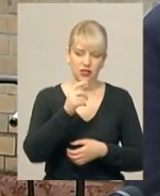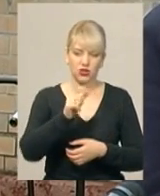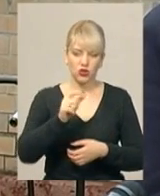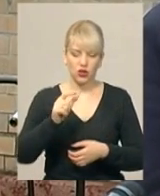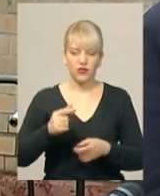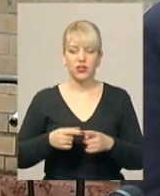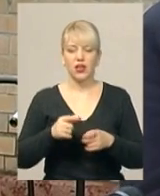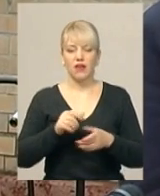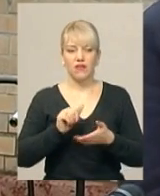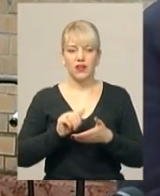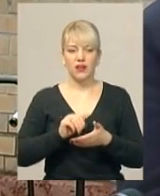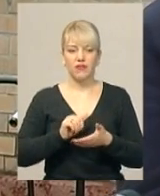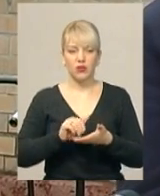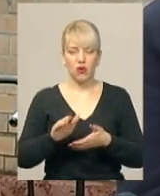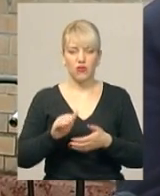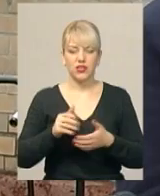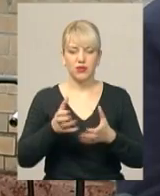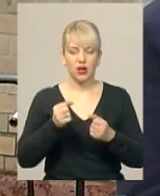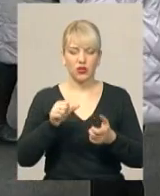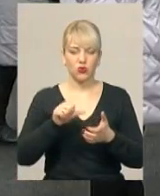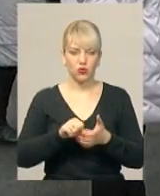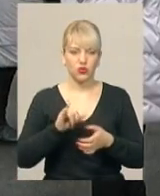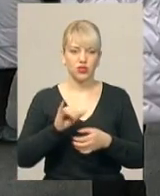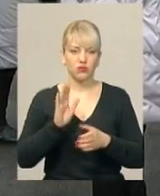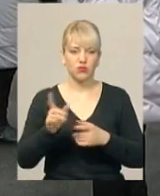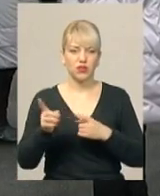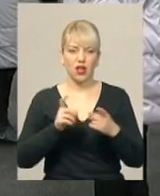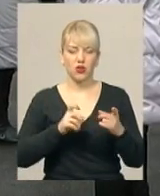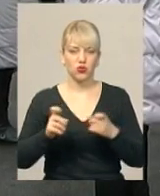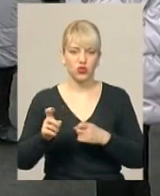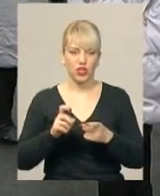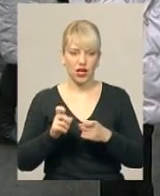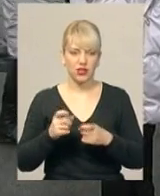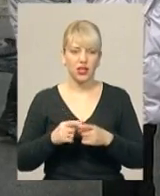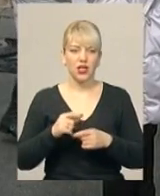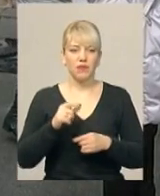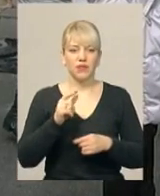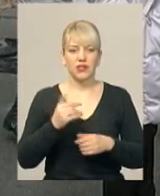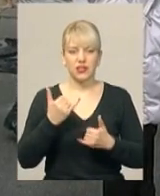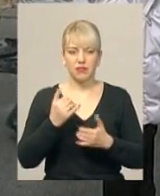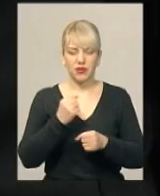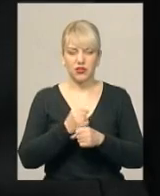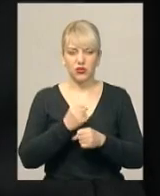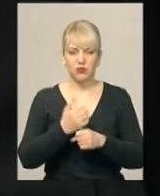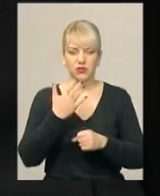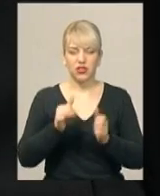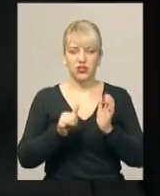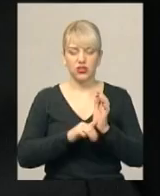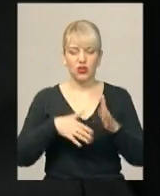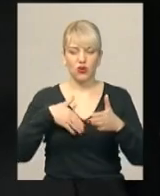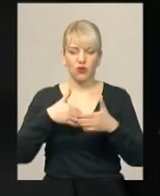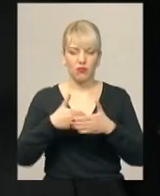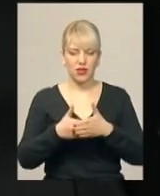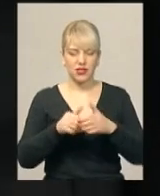брати в ньому участь і, звісно, залучати активних громадян. Нині в області діють 56 громадських формувань. Чи потрібна допомога з боку